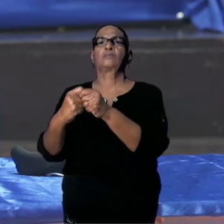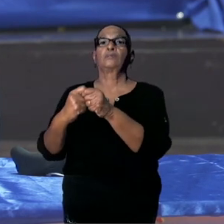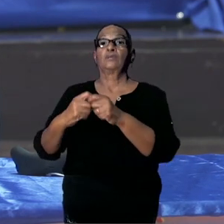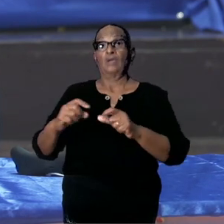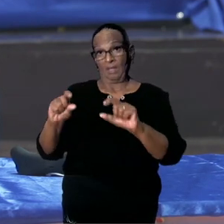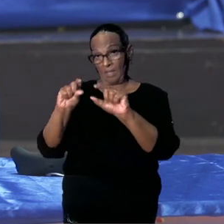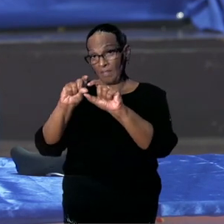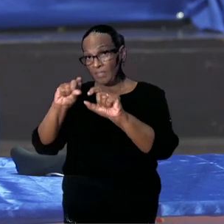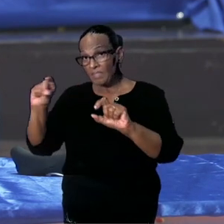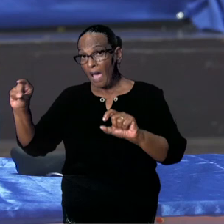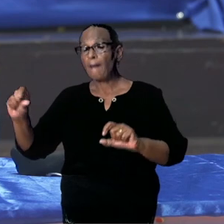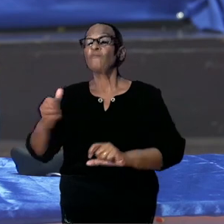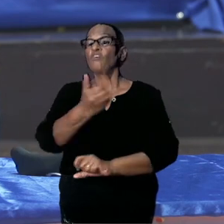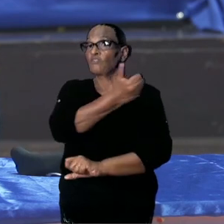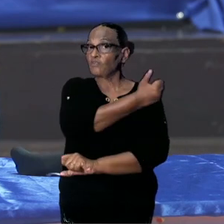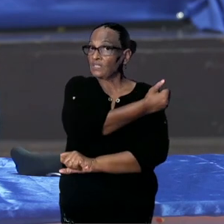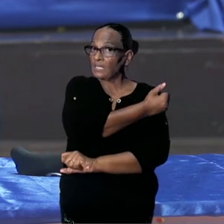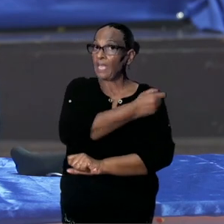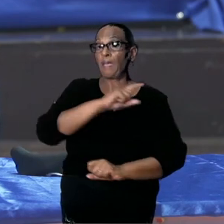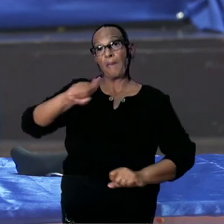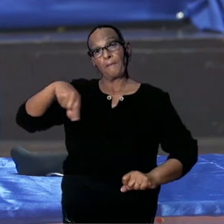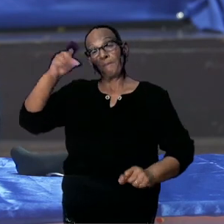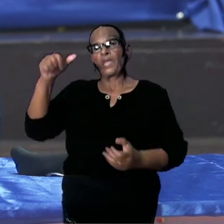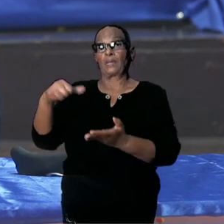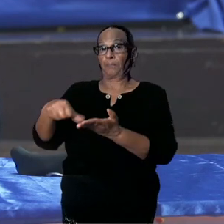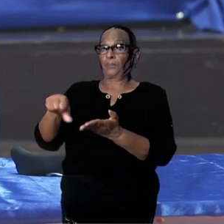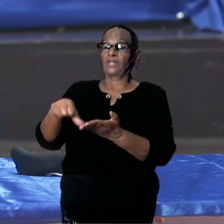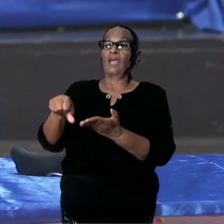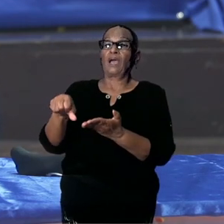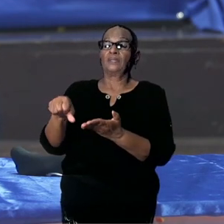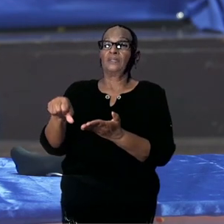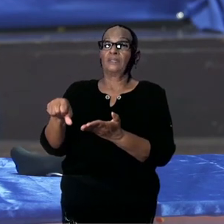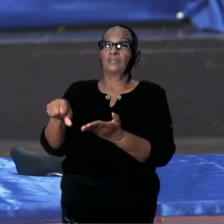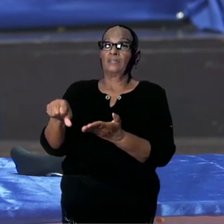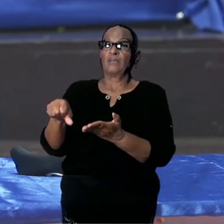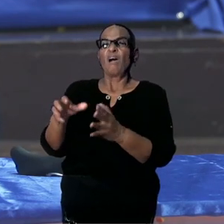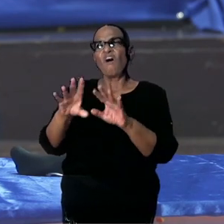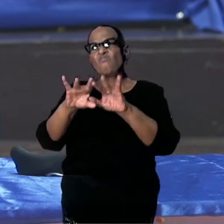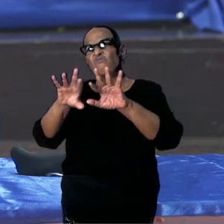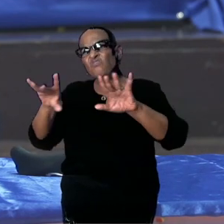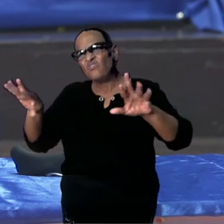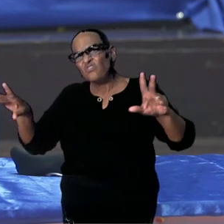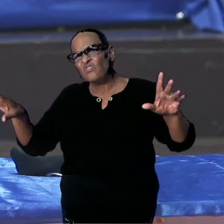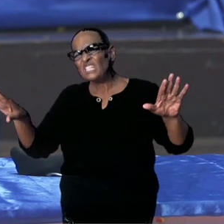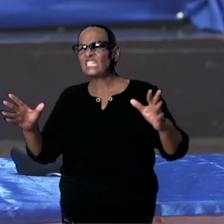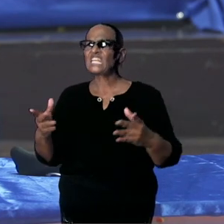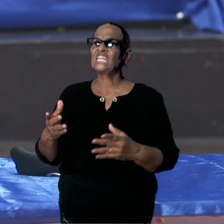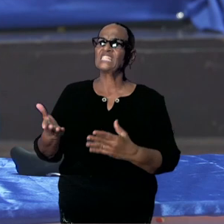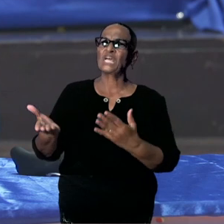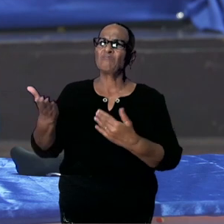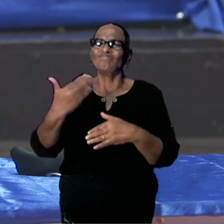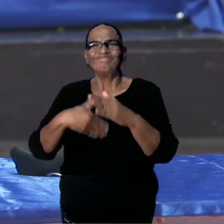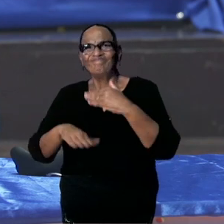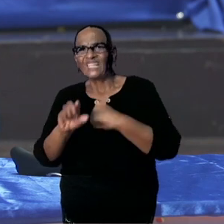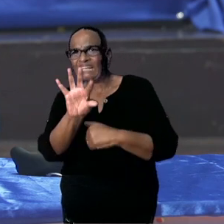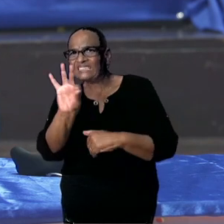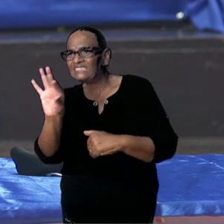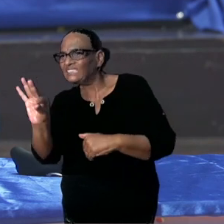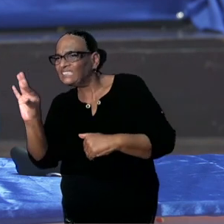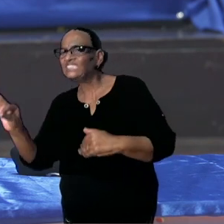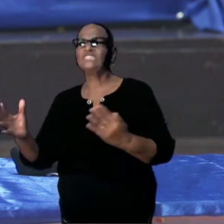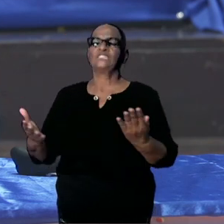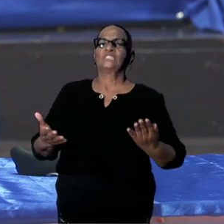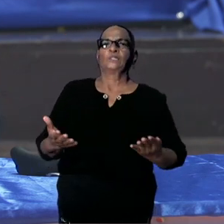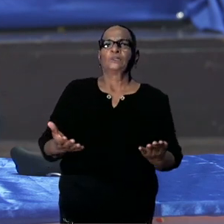uiteraard ook zo dat je wat meer betaalt dan dat je daarbij verschillende opties krijgt, aangeboden. En het is dus